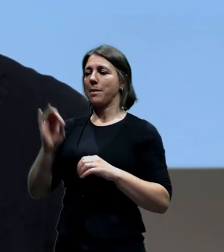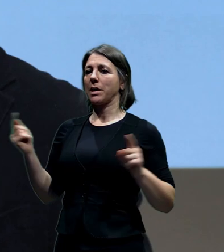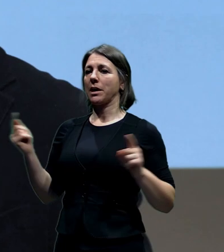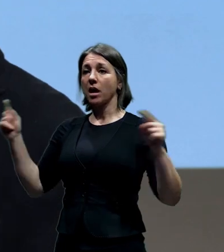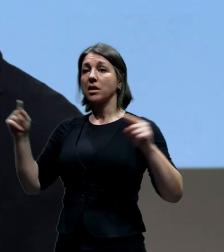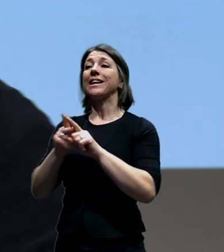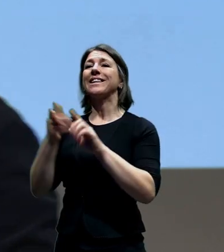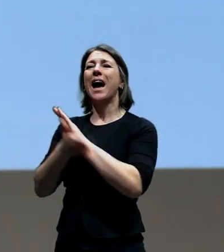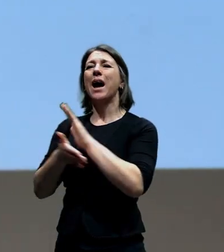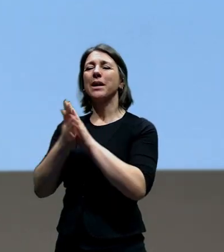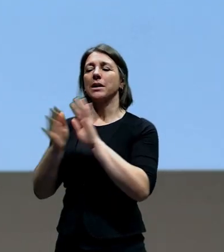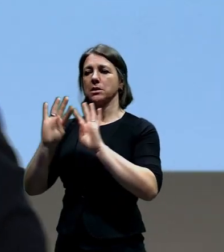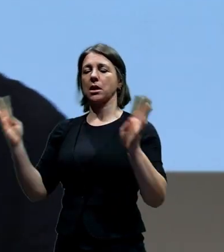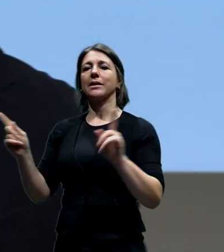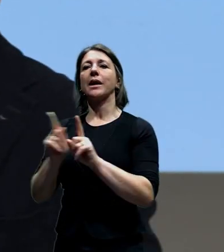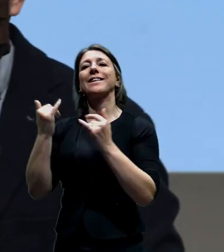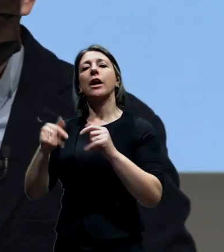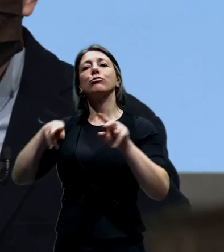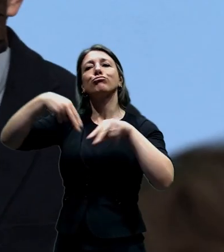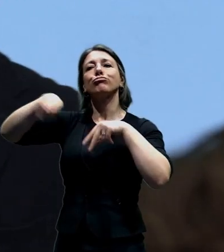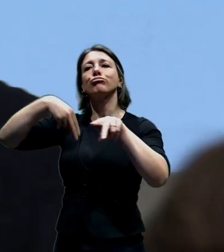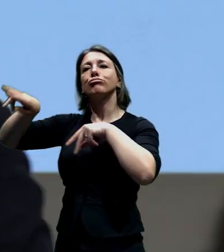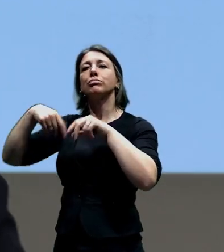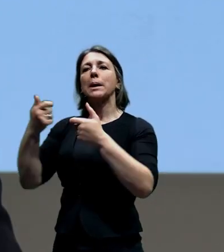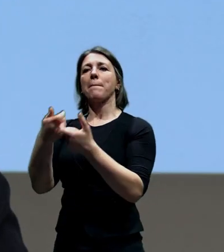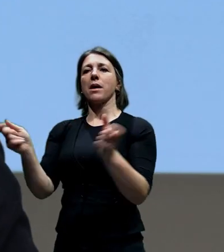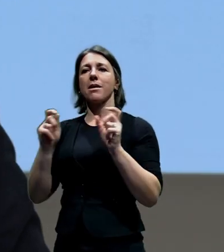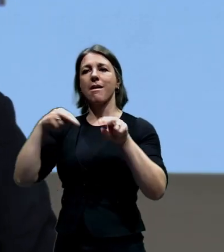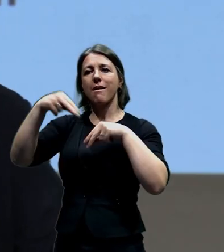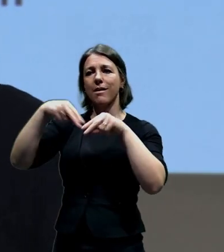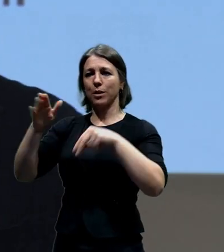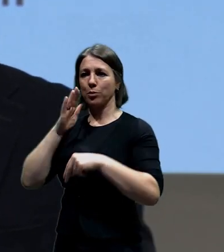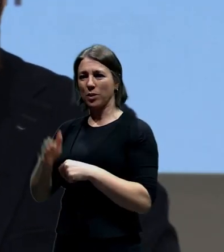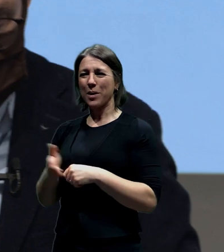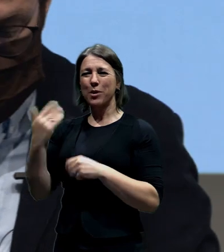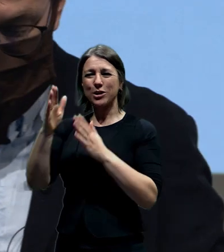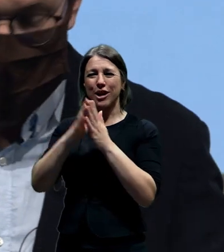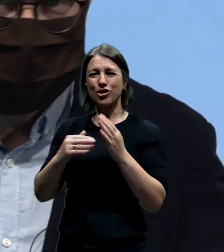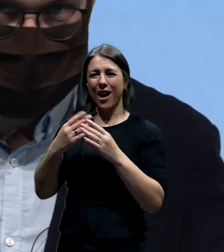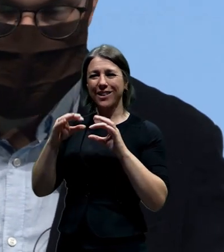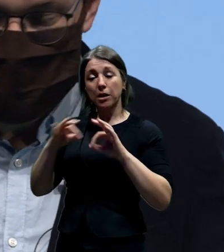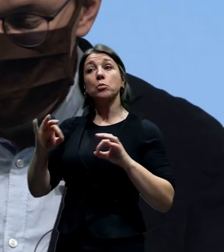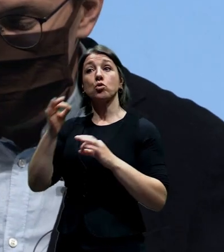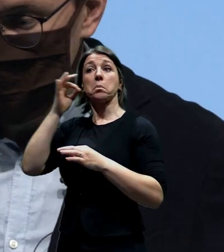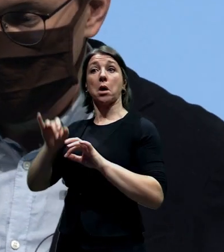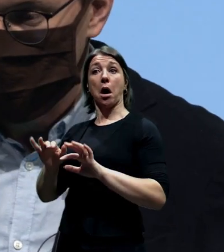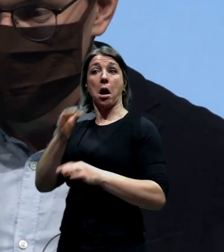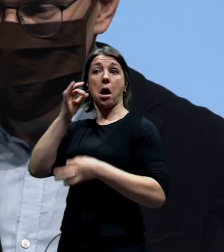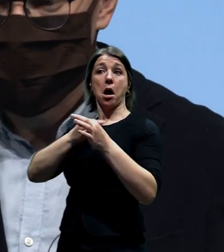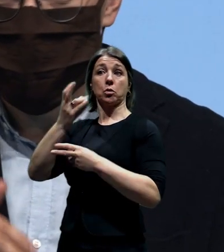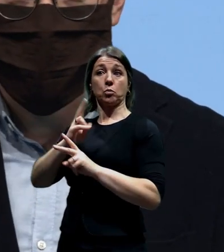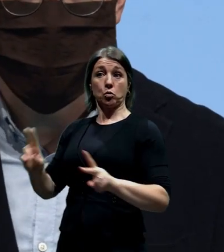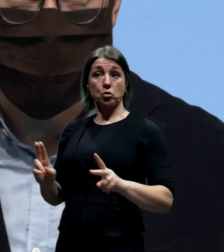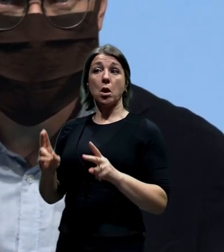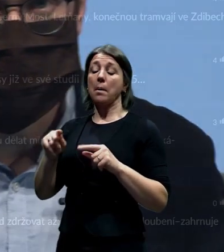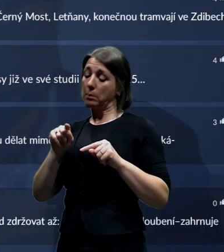taky, aby se připojili tady do panelové diskuze. Jak jsem zmiňoval na začátku, na slido.com můžete pokládat dotazy. My se na